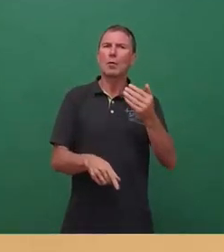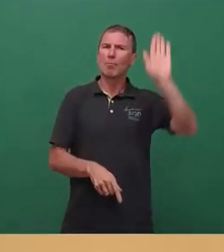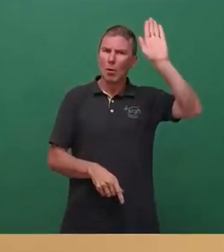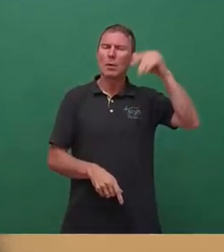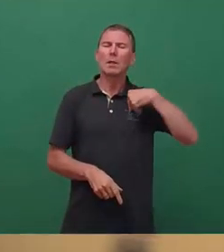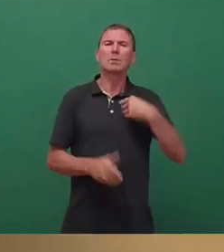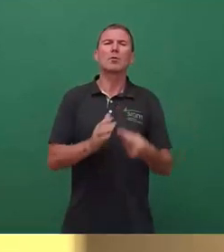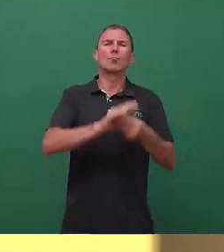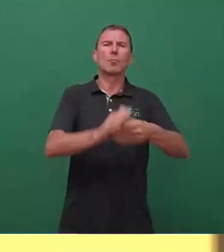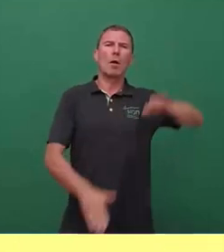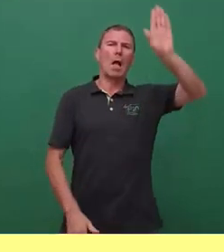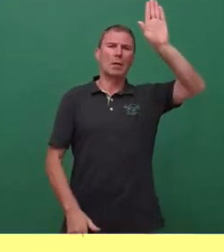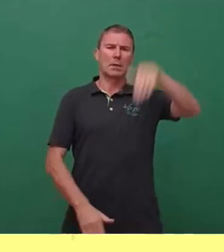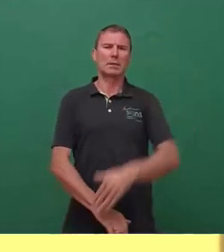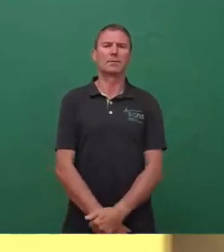das Stimmzeichen.